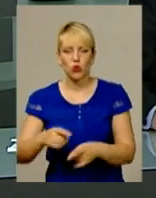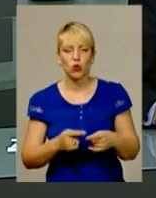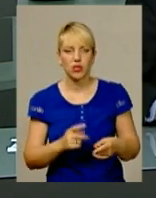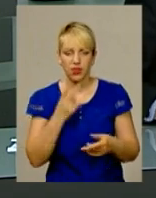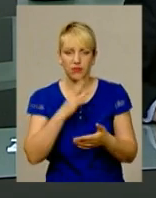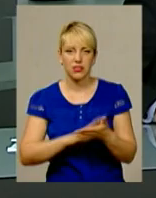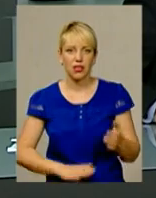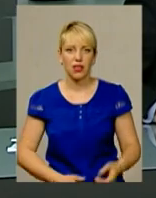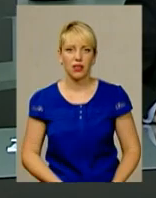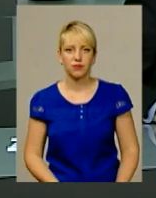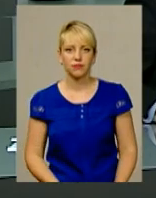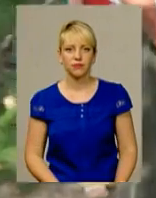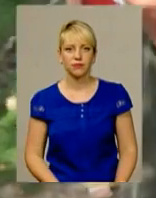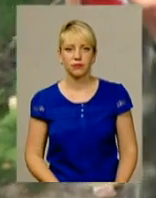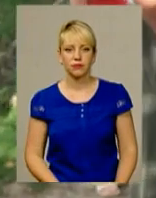далі у сюжеті.